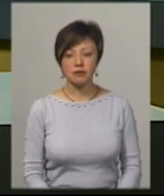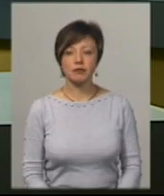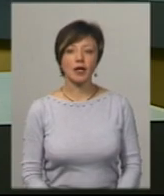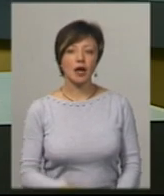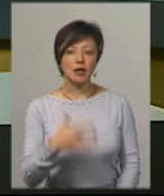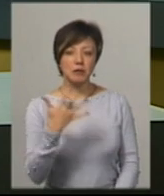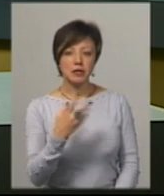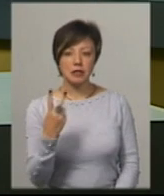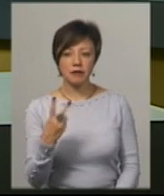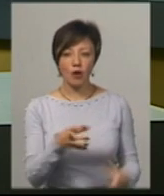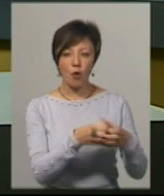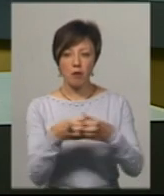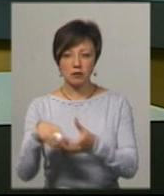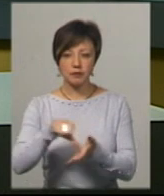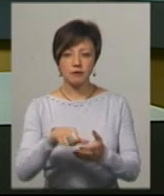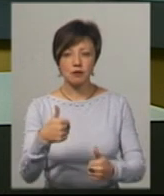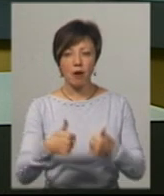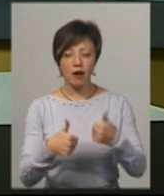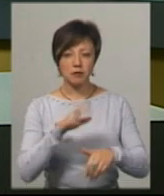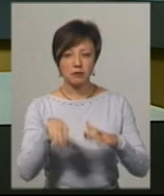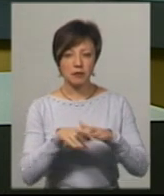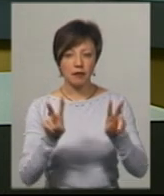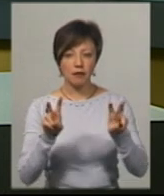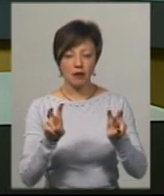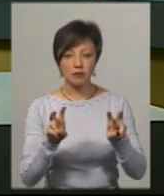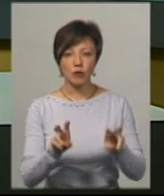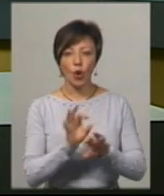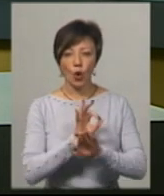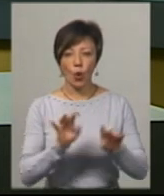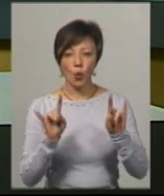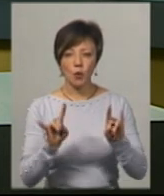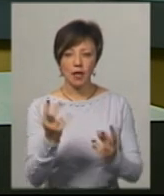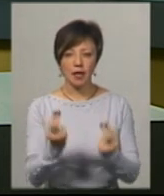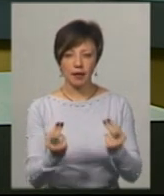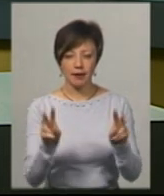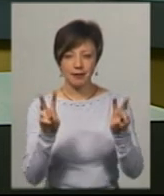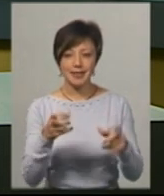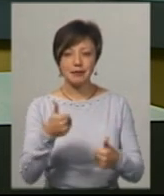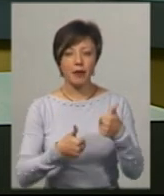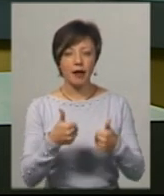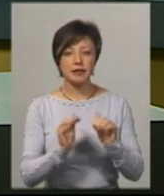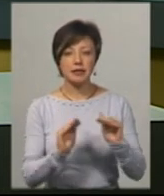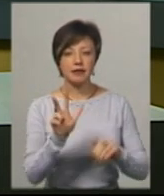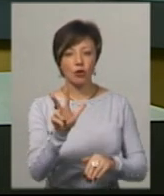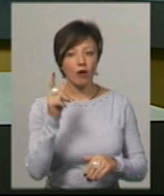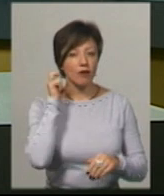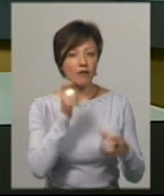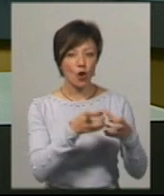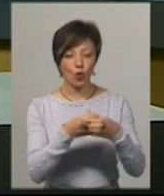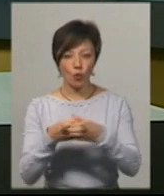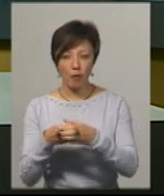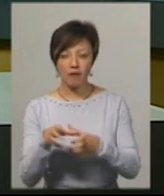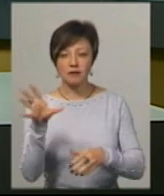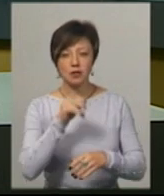52 команди взяли участь у змаганнях під назвою «Кулм Геймс» або «Крутих іграх». Змагалися учні у трьохвікових групах.